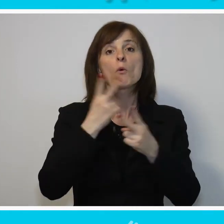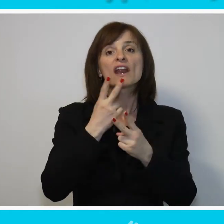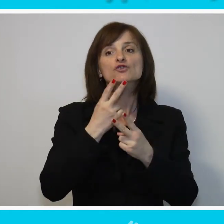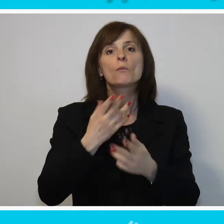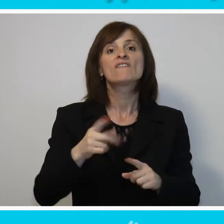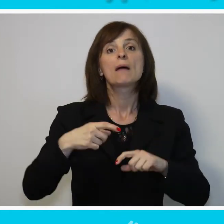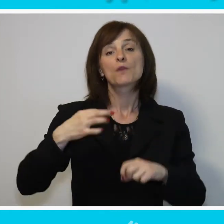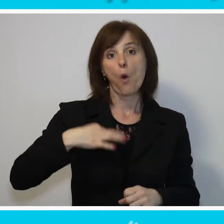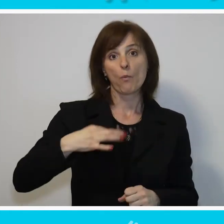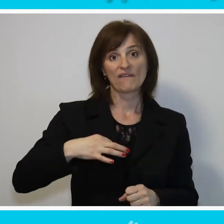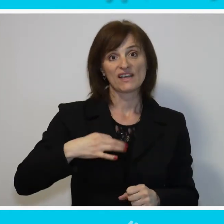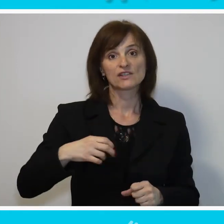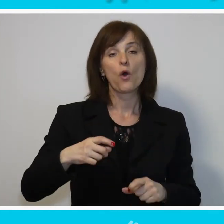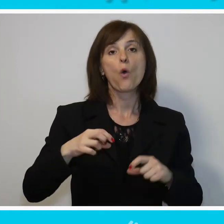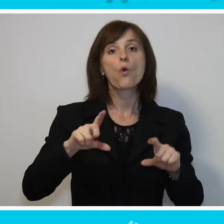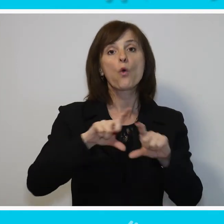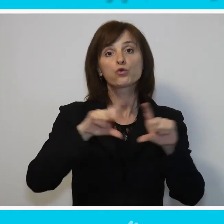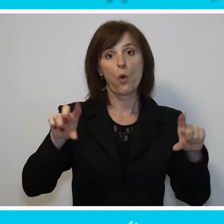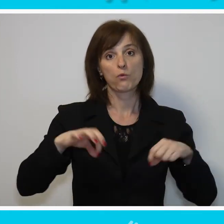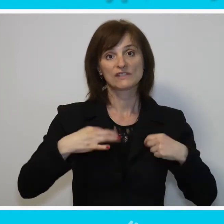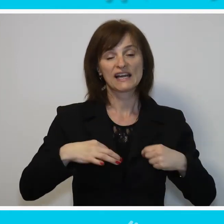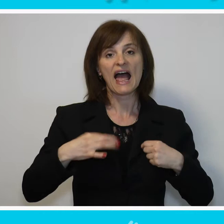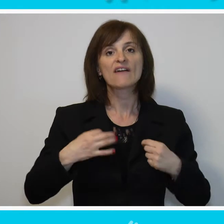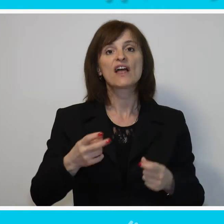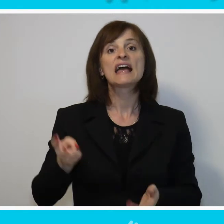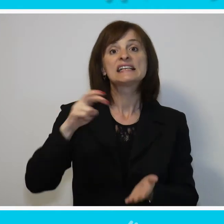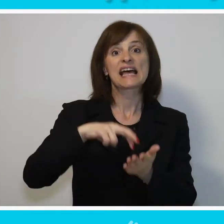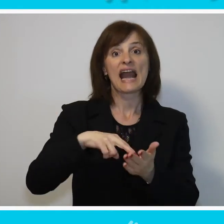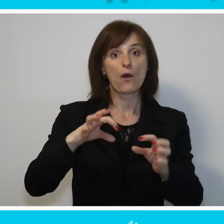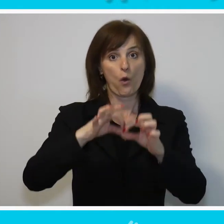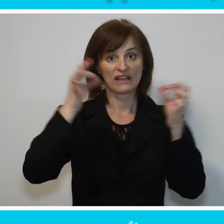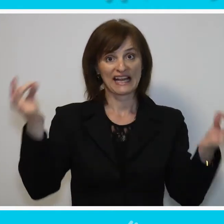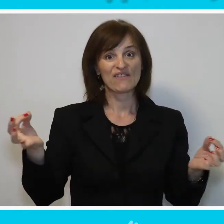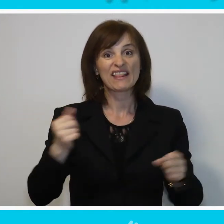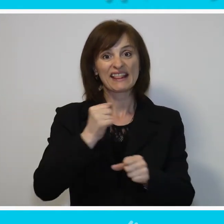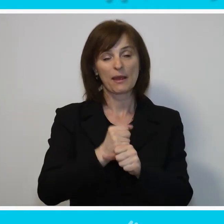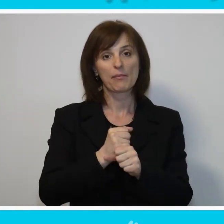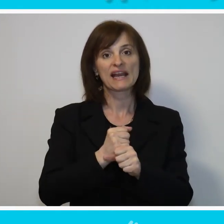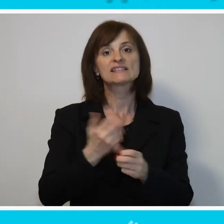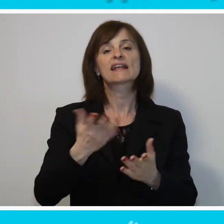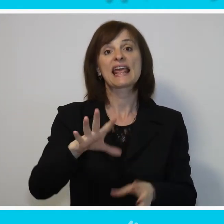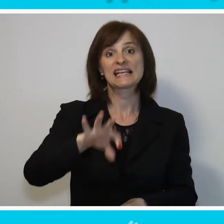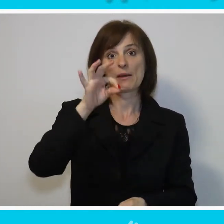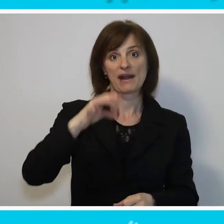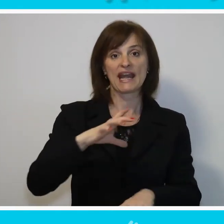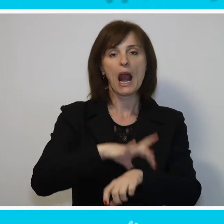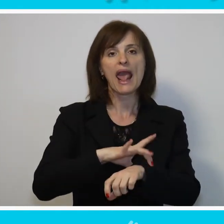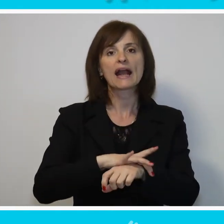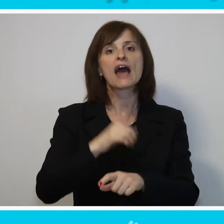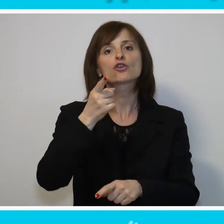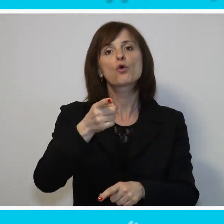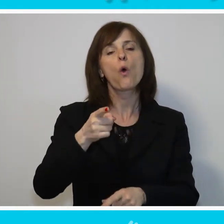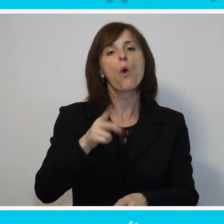obavezan screening u domovima zdravlja za rano otkrivanje depresije, gde izabrani lekar to diagnostikuje.